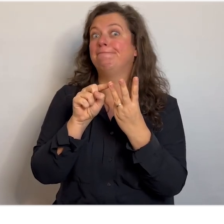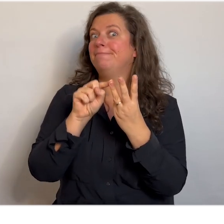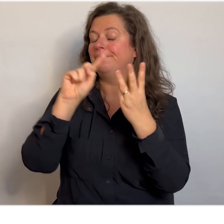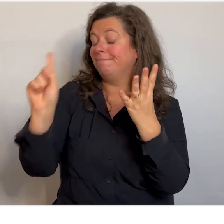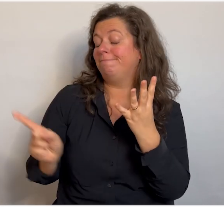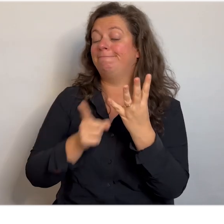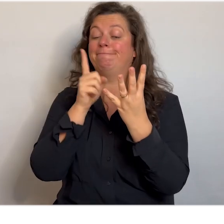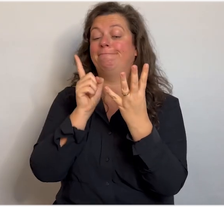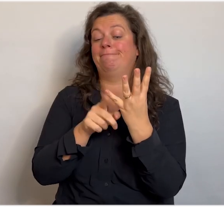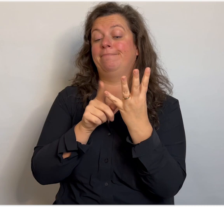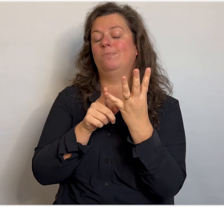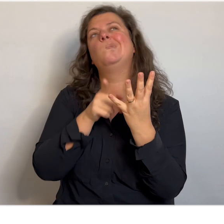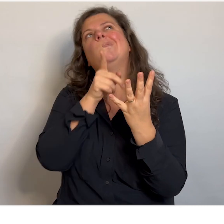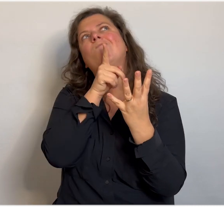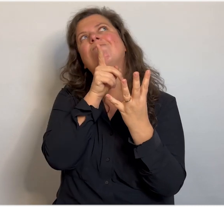drie.